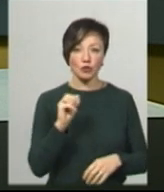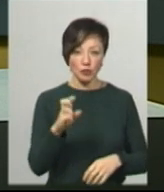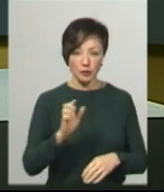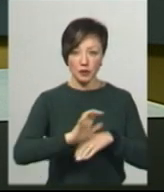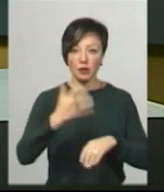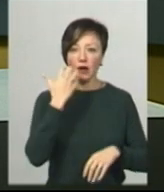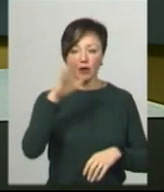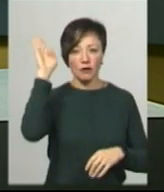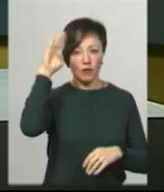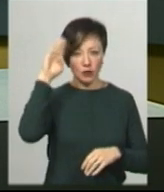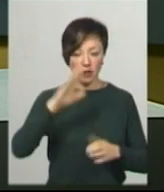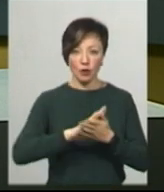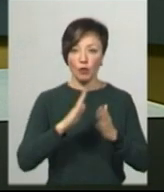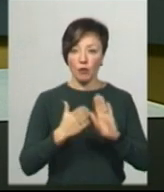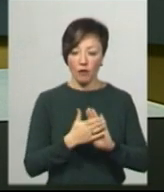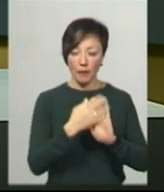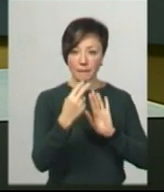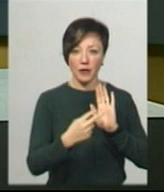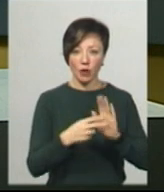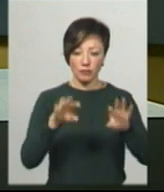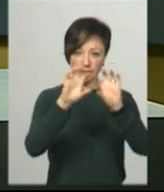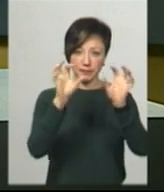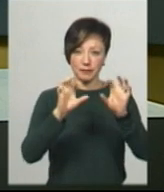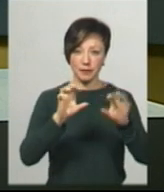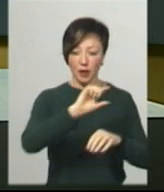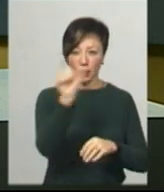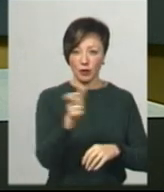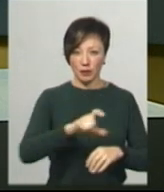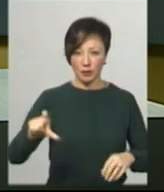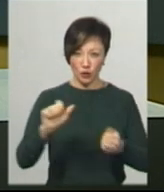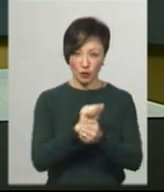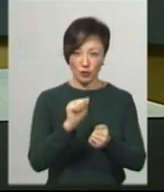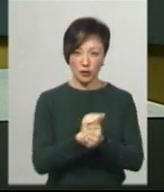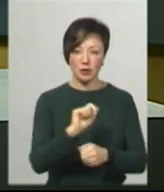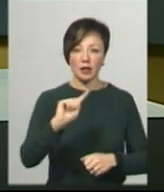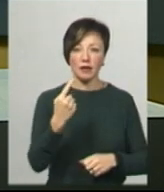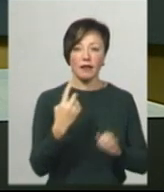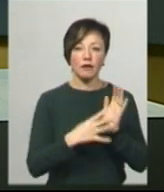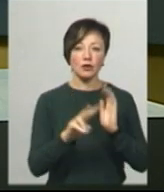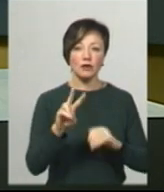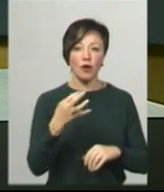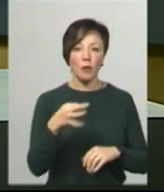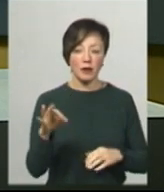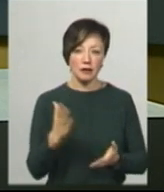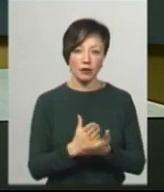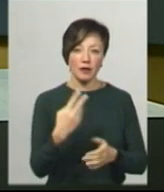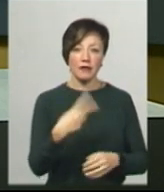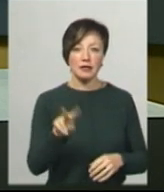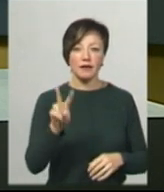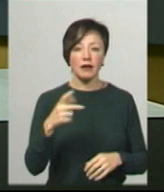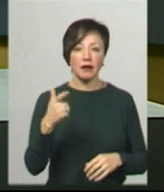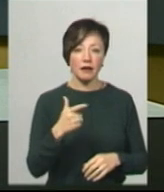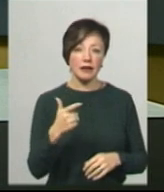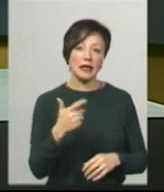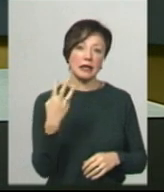постачання гарячої води, за умови підключення рушнику-сушильників, ціна зросла на гривню 92 копійки та становить 22 гривні